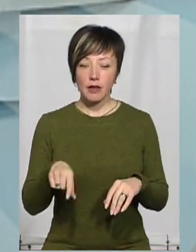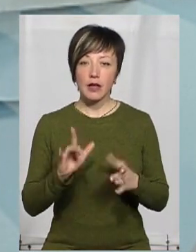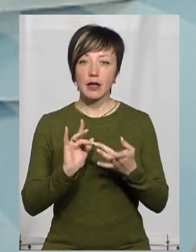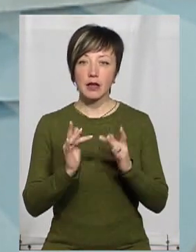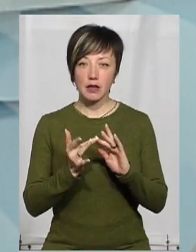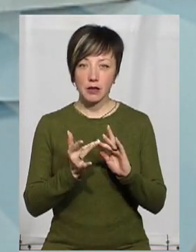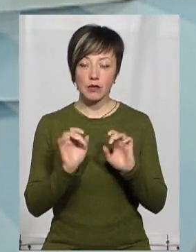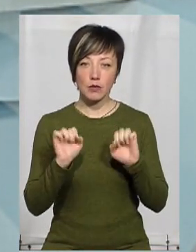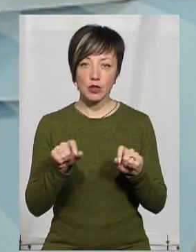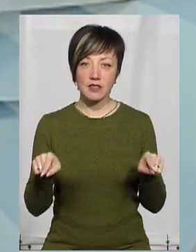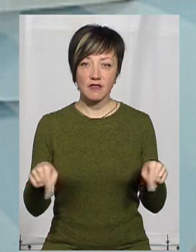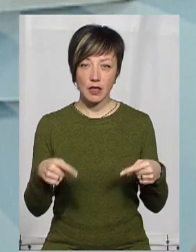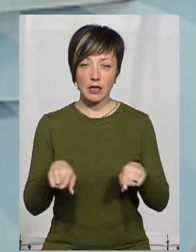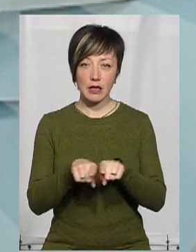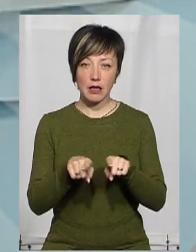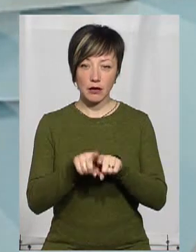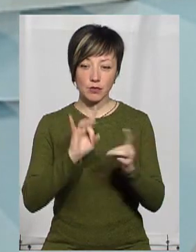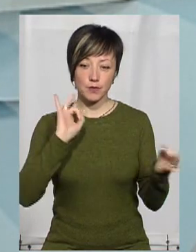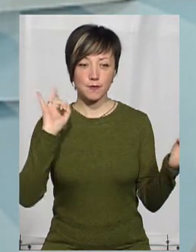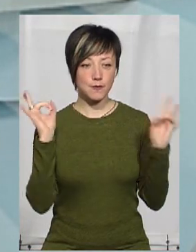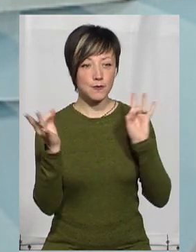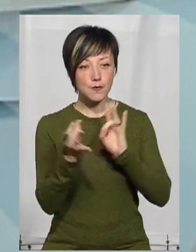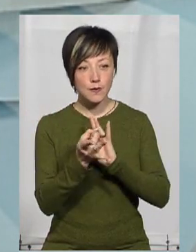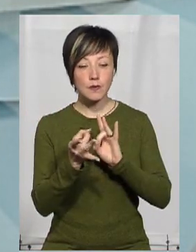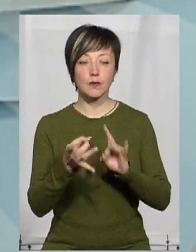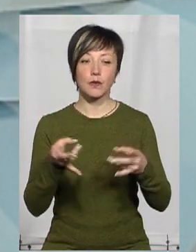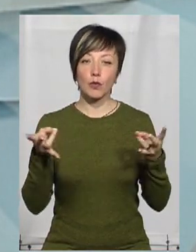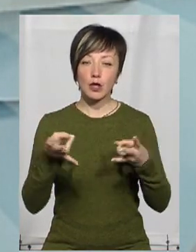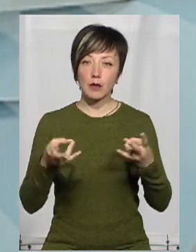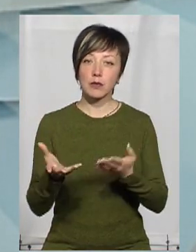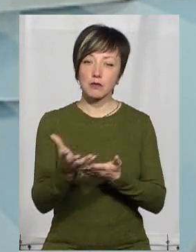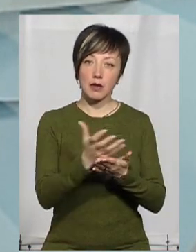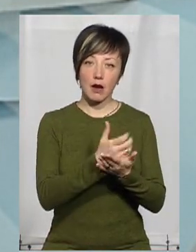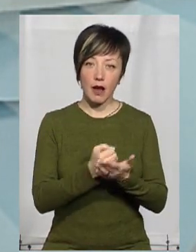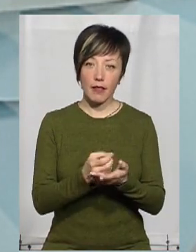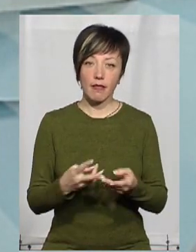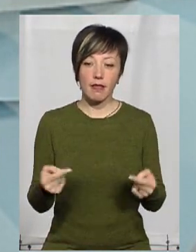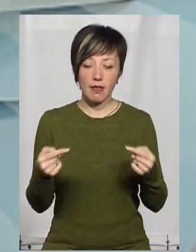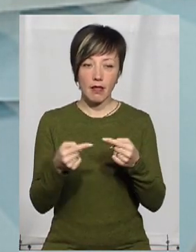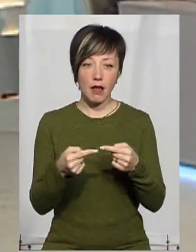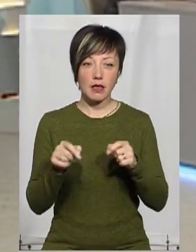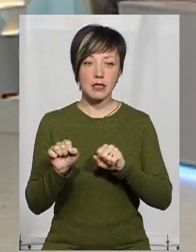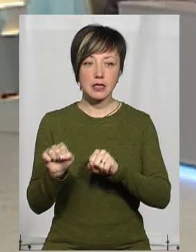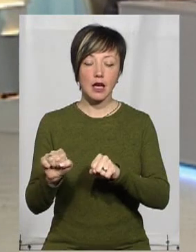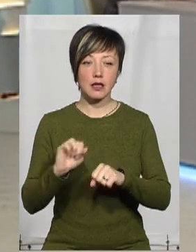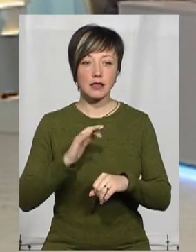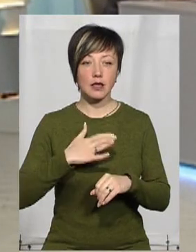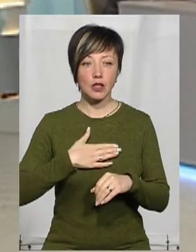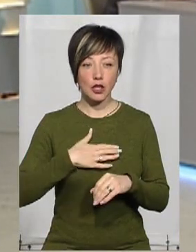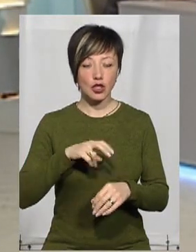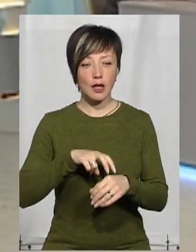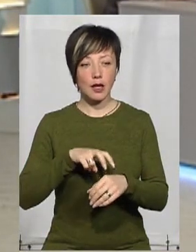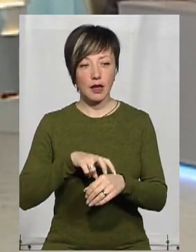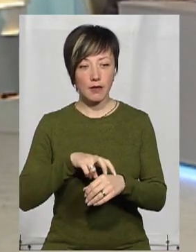можна створити таку платформу. І великий розголос зробити тому. І потреби збирати саме на захист для наших